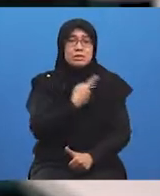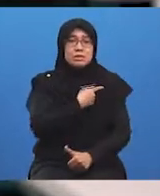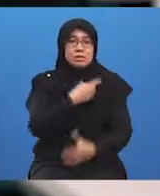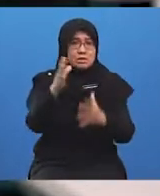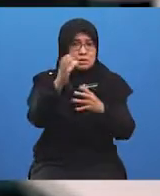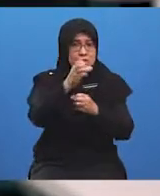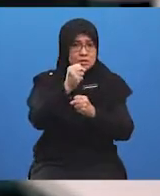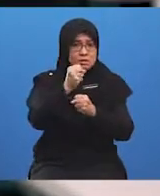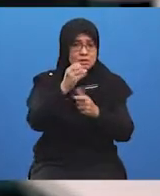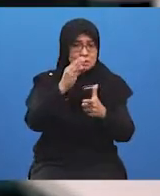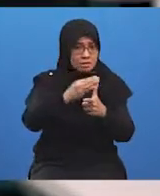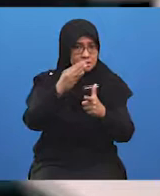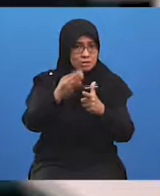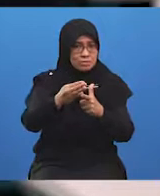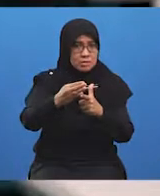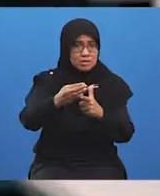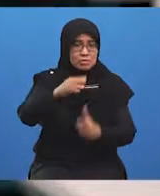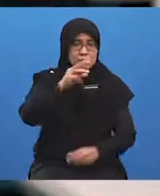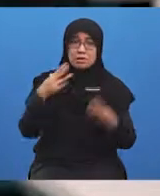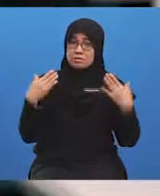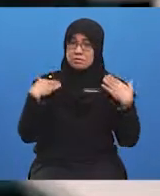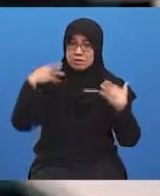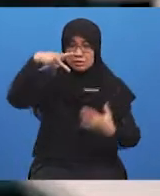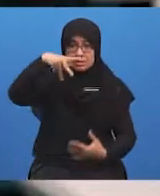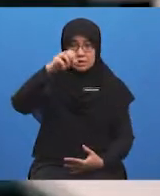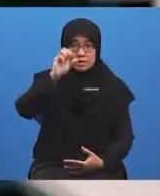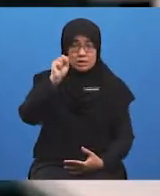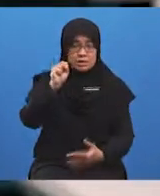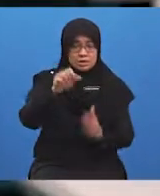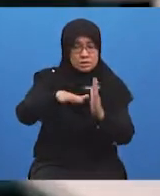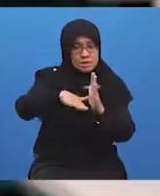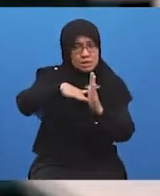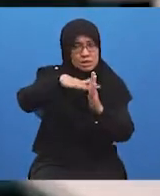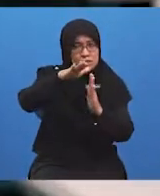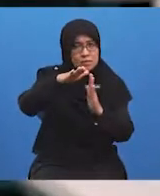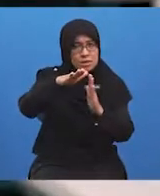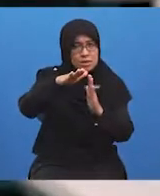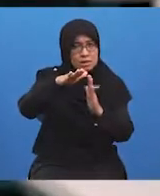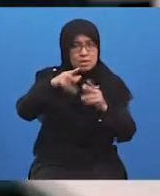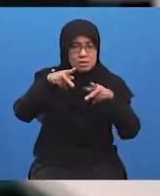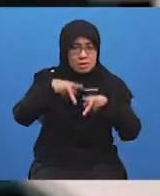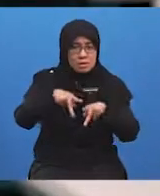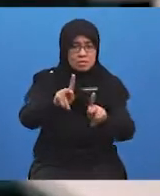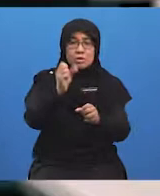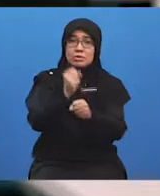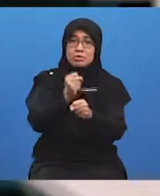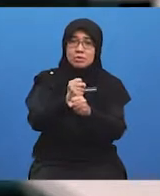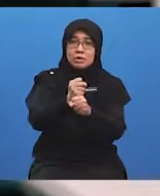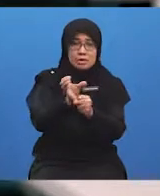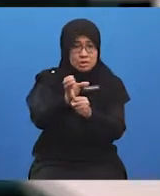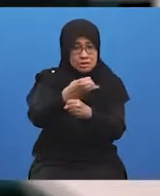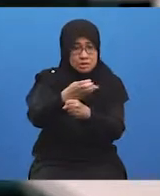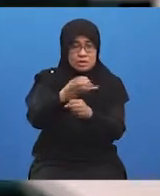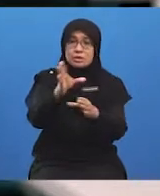bahawa kewujudan PKS menyebabkan lebih banyak peluang pekerjaan dicipta dan